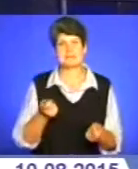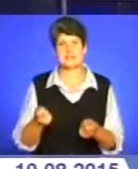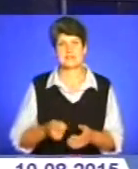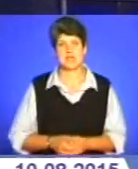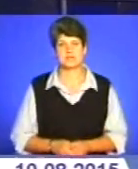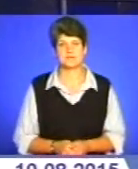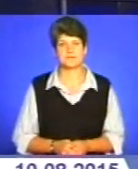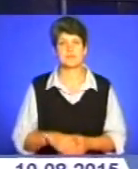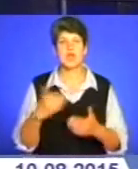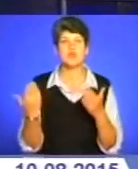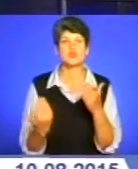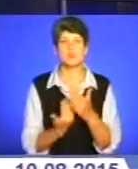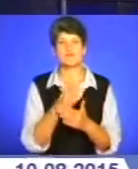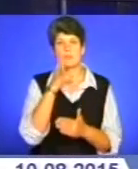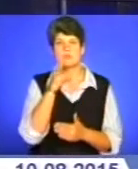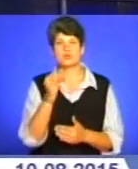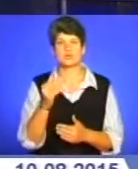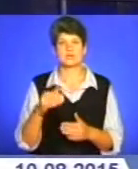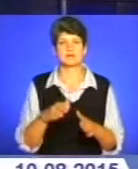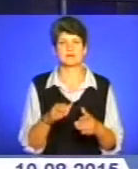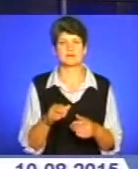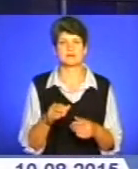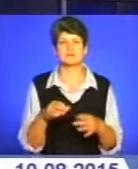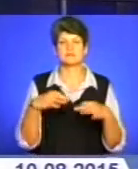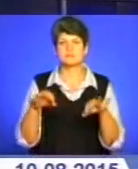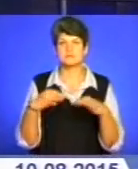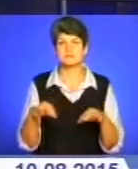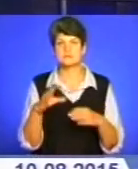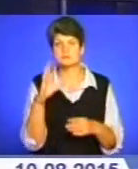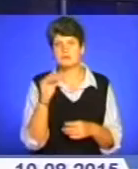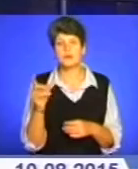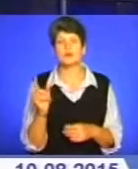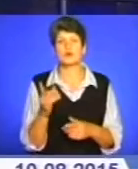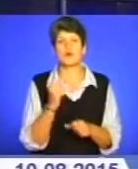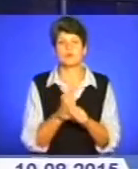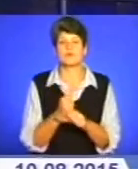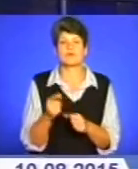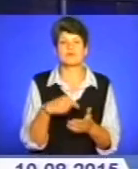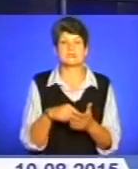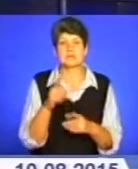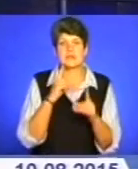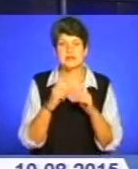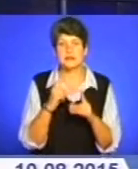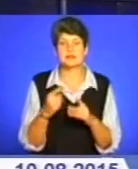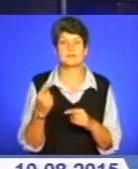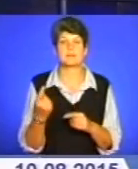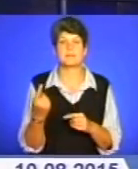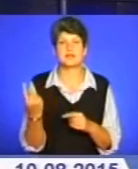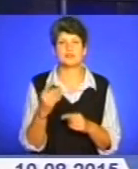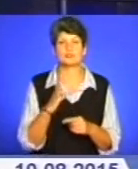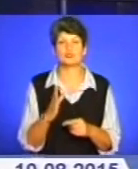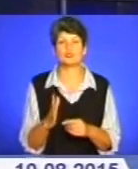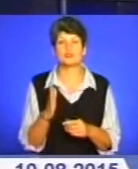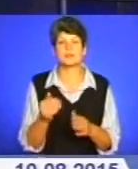Нові маршрути громадського транспорту Тернополя розробляють у міській раді. Перший подарунок можна очікувати до Дня міста –